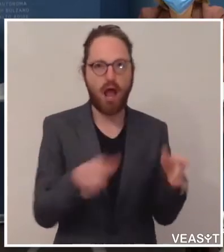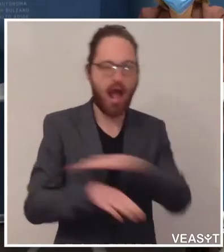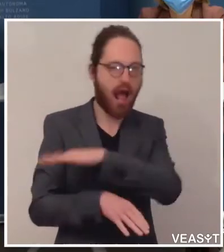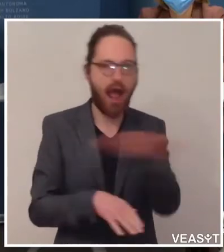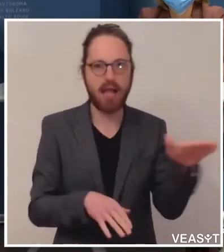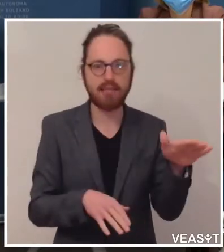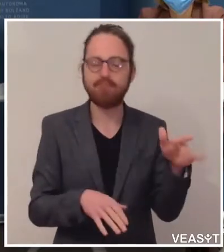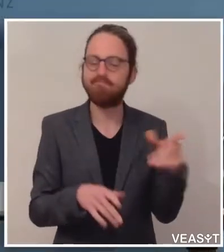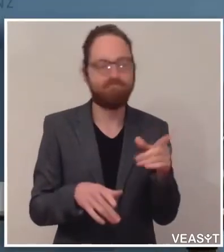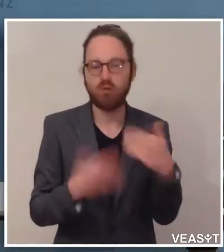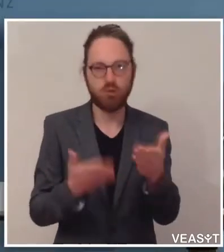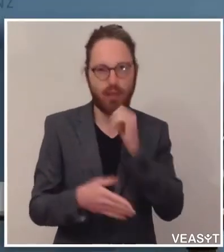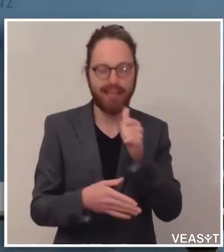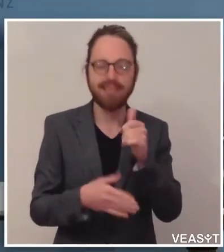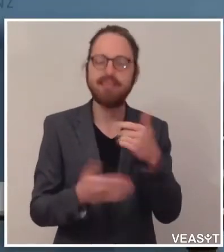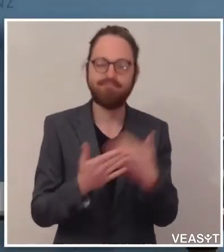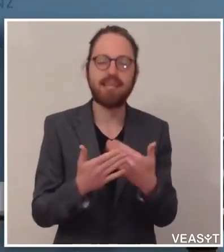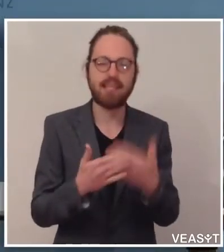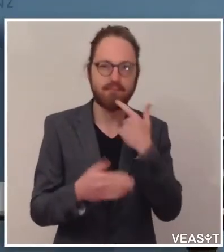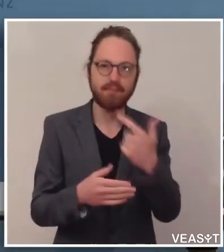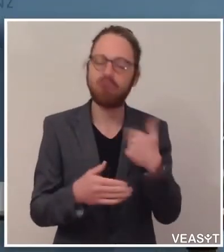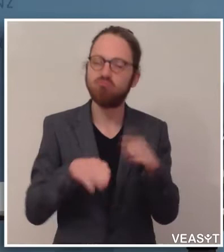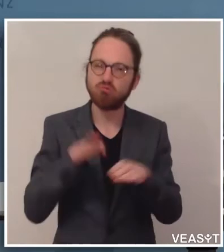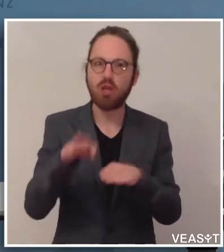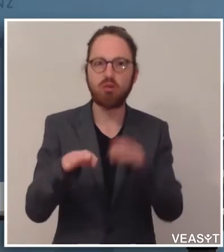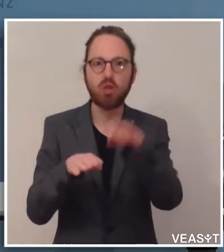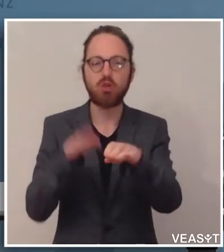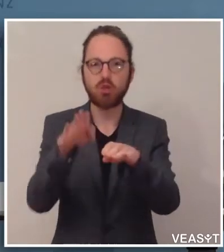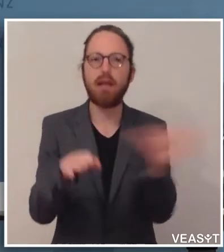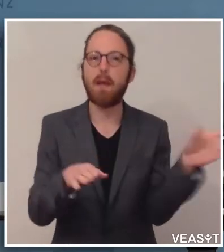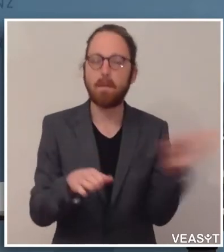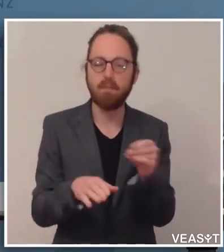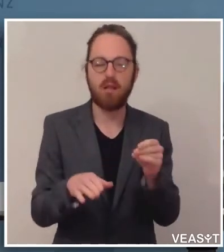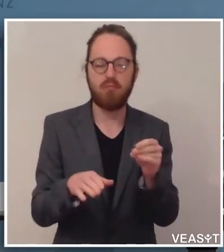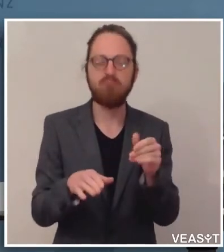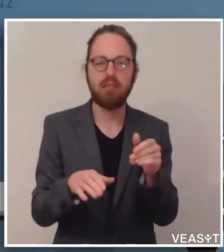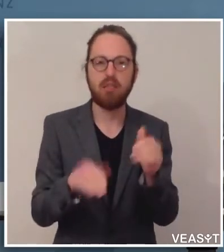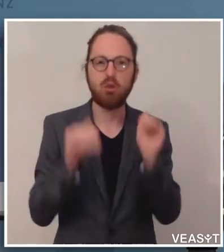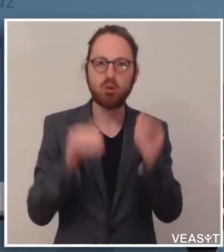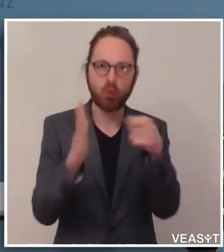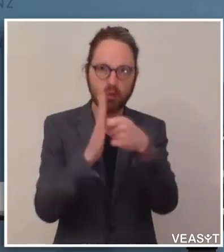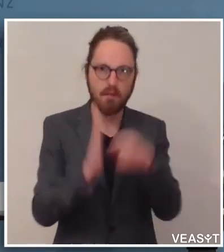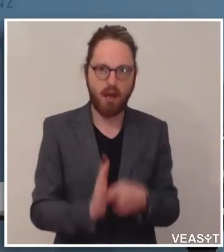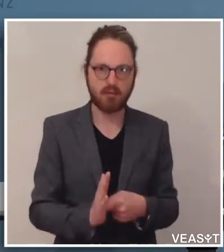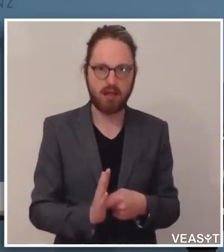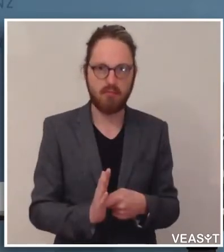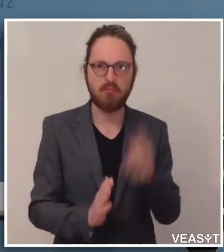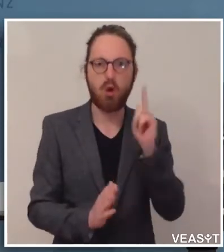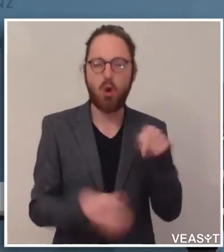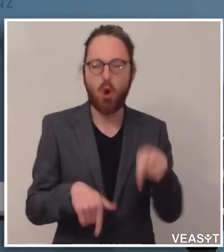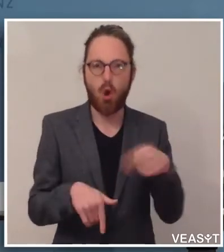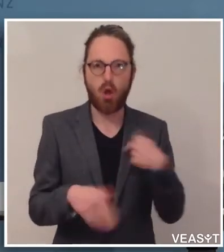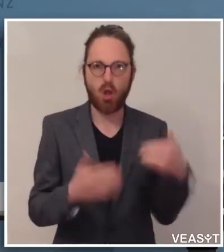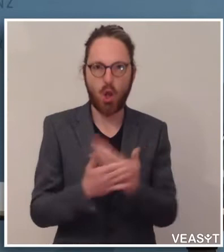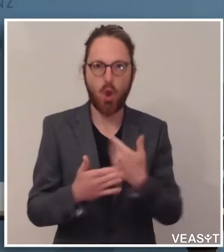Schritt für Schritt und mit den notwendigen Vorsichtsmaßnahmen werden wir Tätigkeiten wieder aufnehmen. Heute habe ich eine Verordnung unterzeichnet, die es